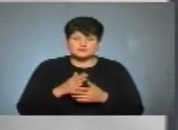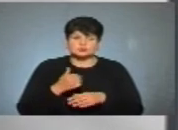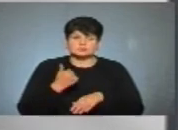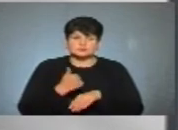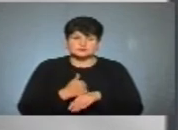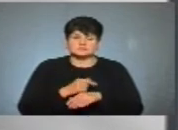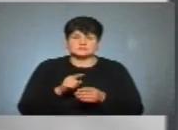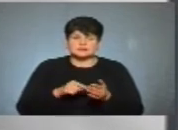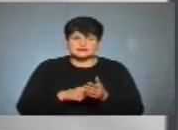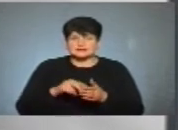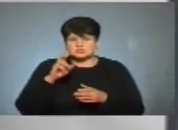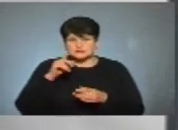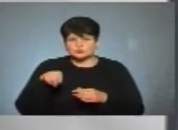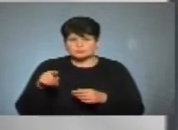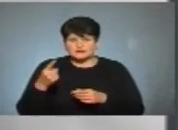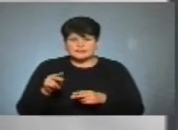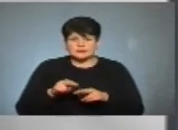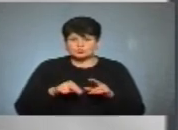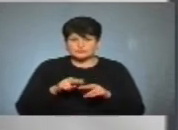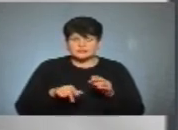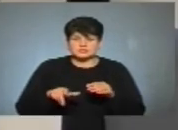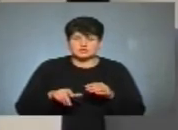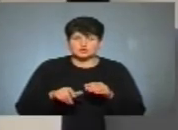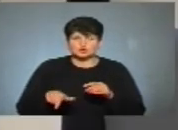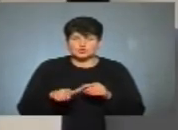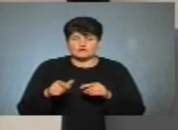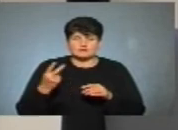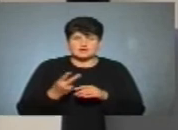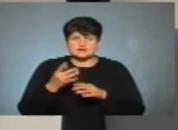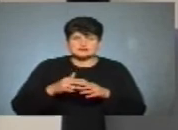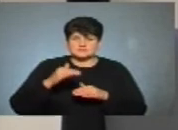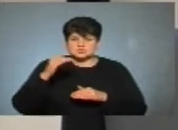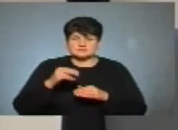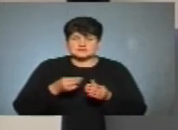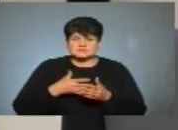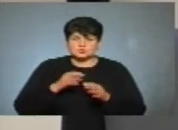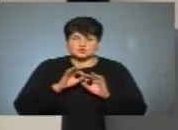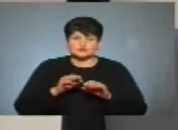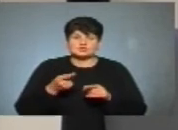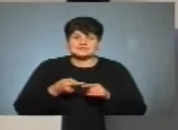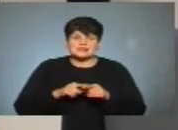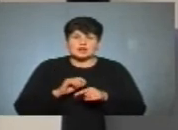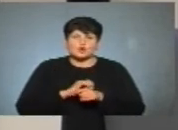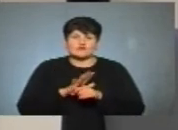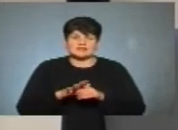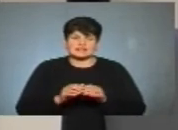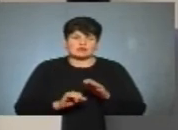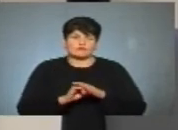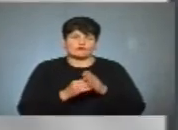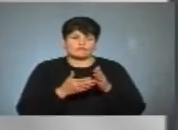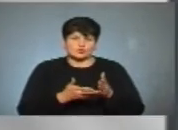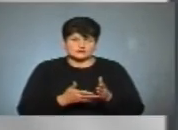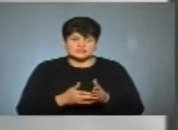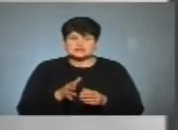держави номер один, а не будувати дороги за вдвічі завищеними цінами, розказуючи, що це ковідний фонд. Зрозуміло,